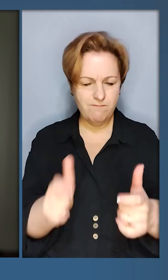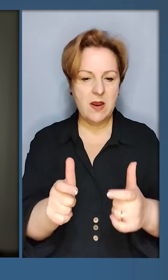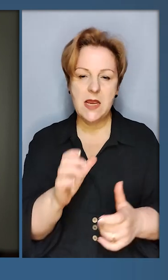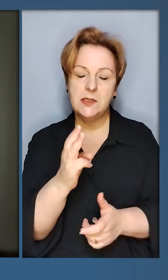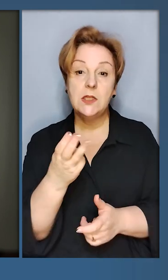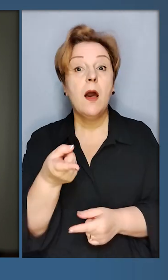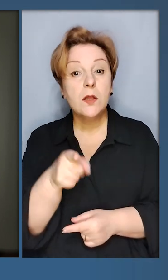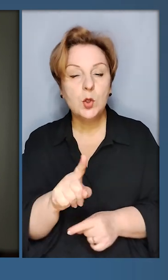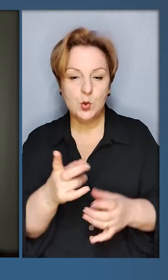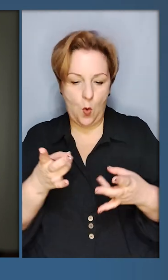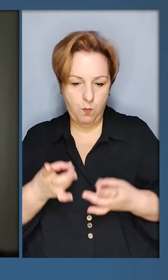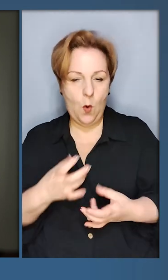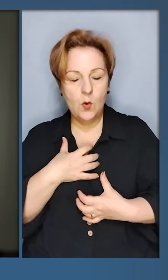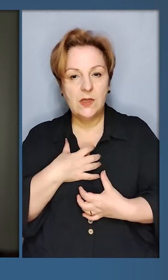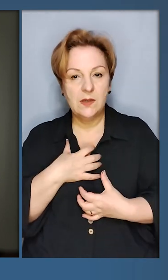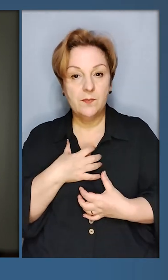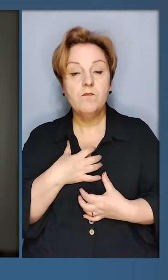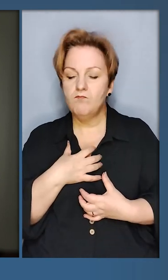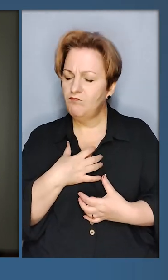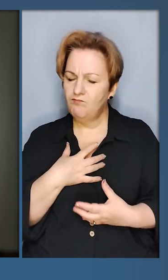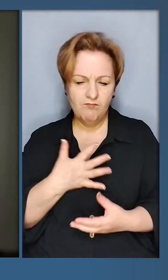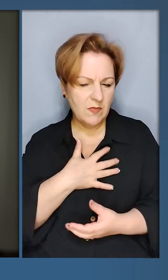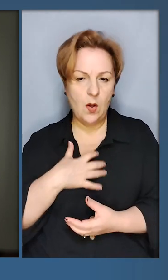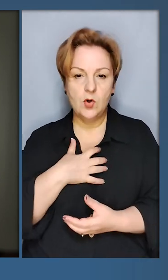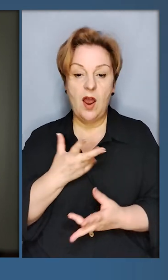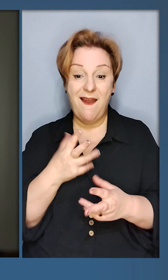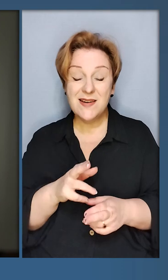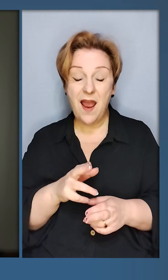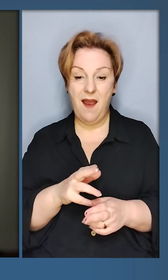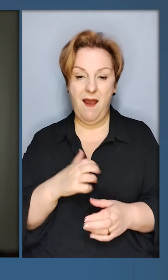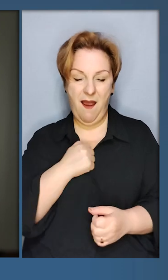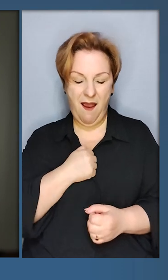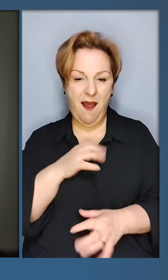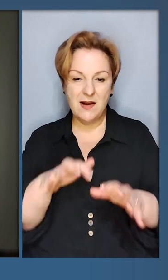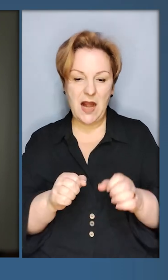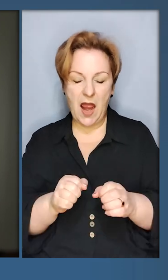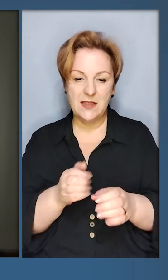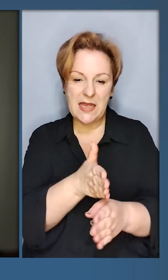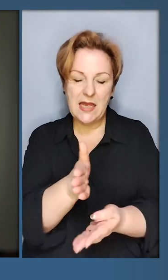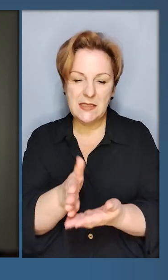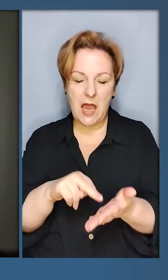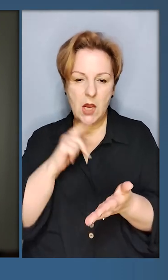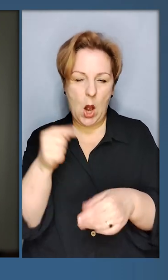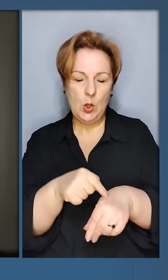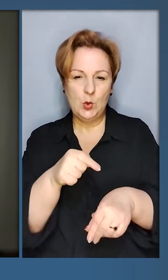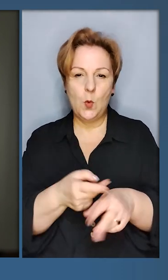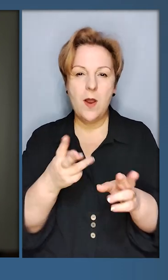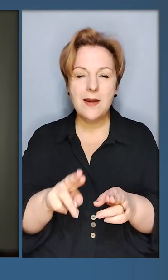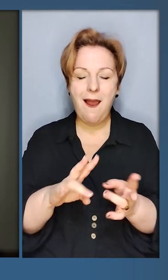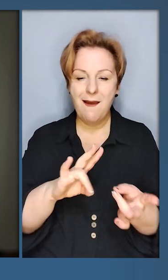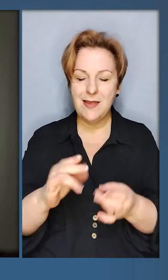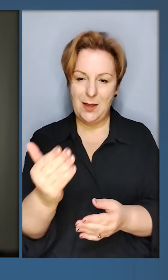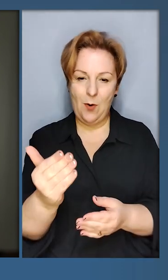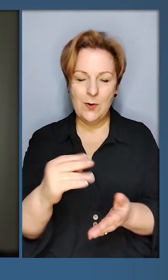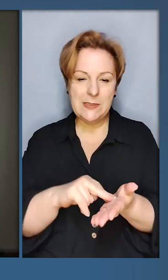США. Це те, що потрібно. Критичні для агресора сектору економіки. Чутливі для терористів